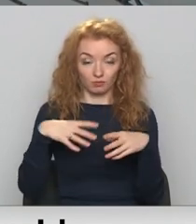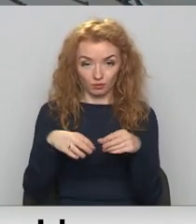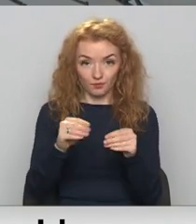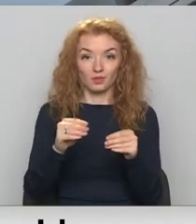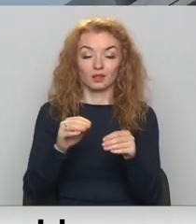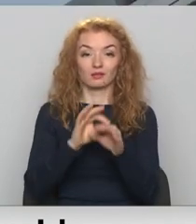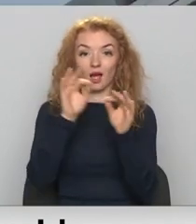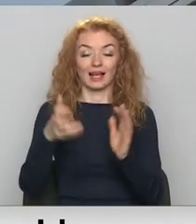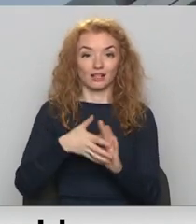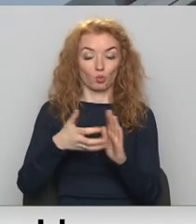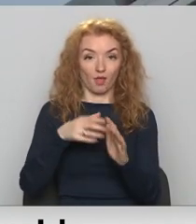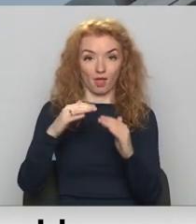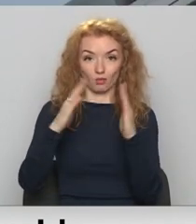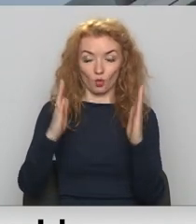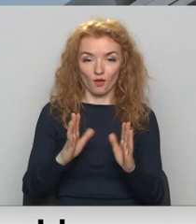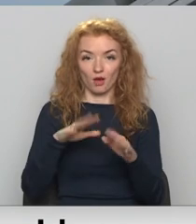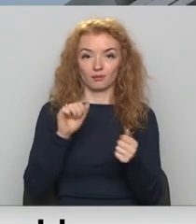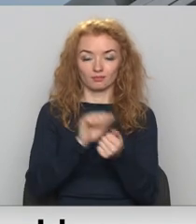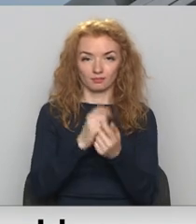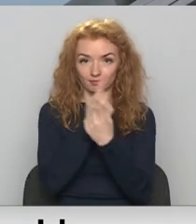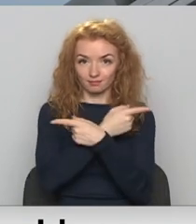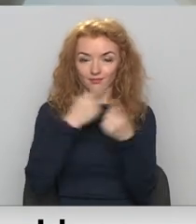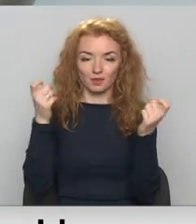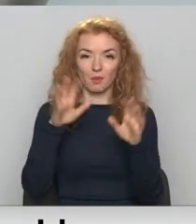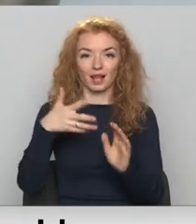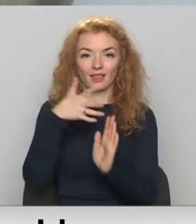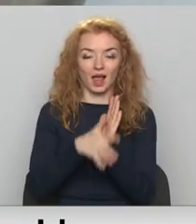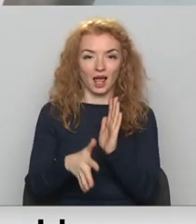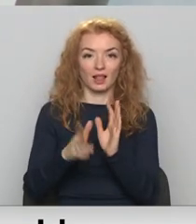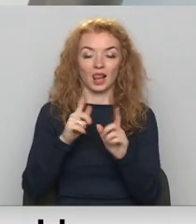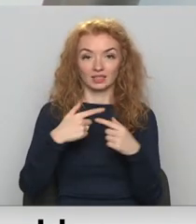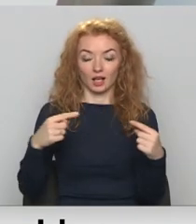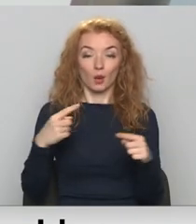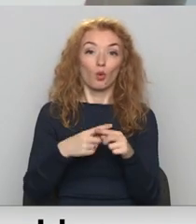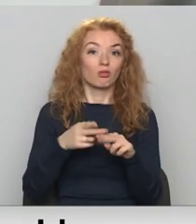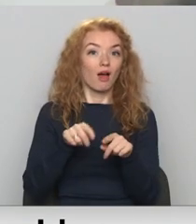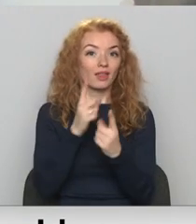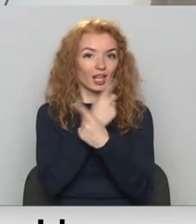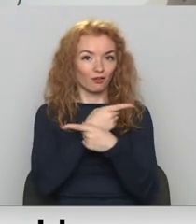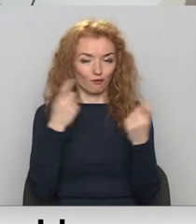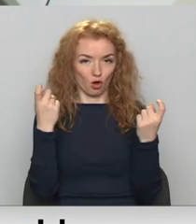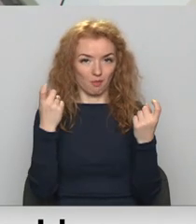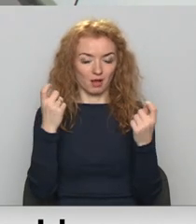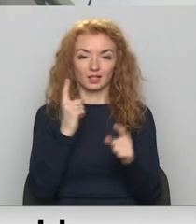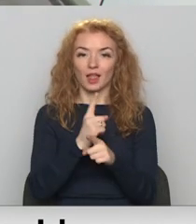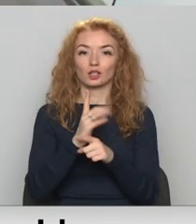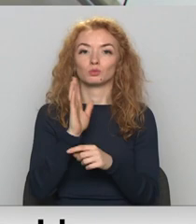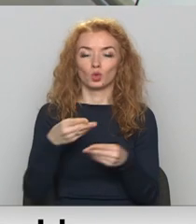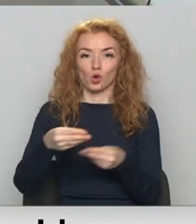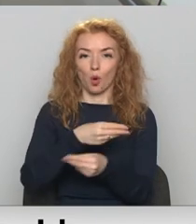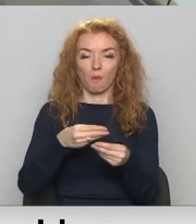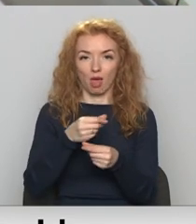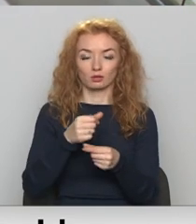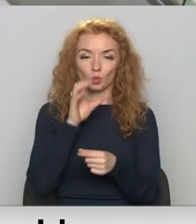nodošanas eksploatācijā publiskotu informāciju par iztērētajiem līdzekļiem. Un šāda informācija nevarot būt komerces noslēpums.